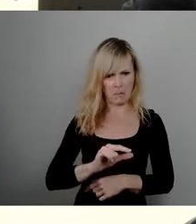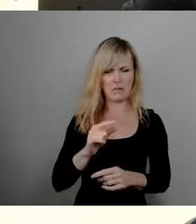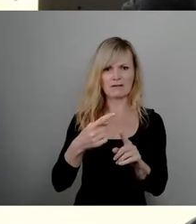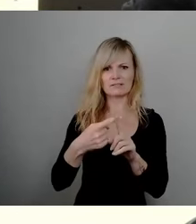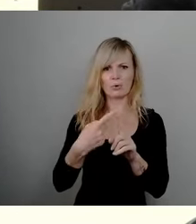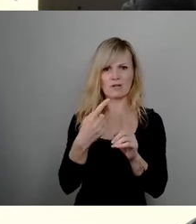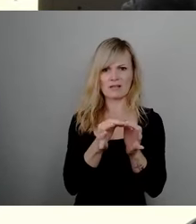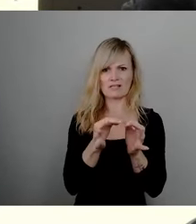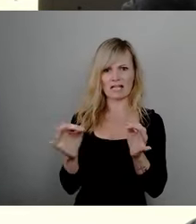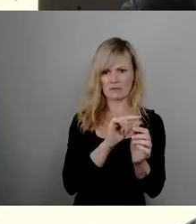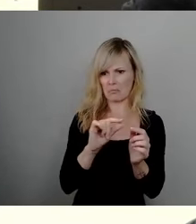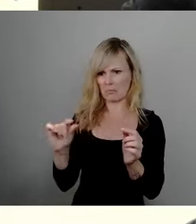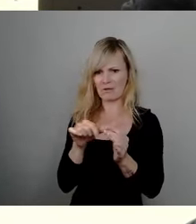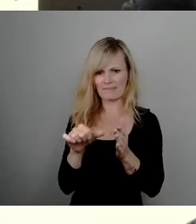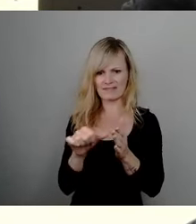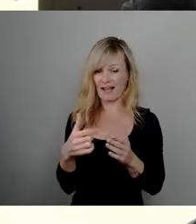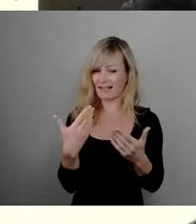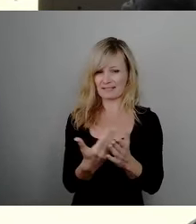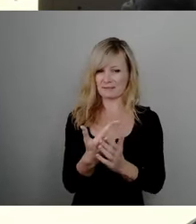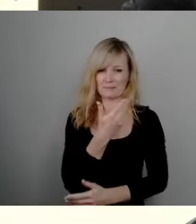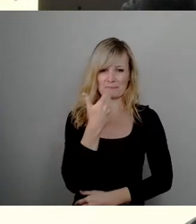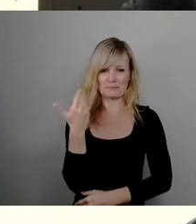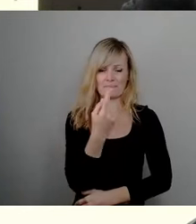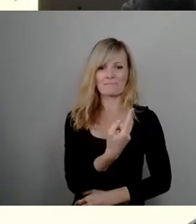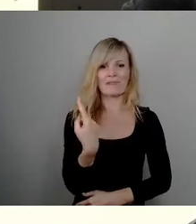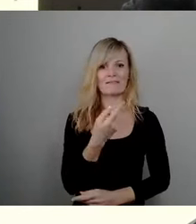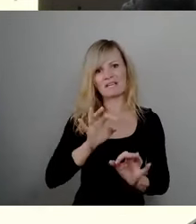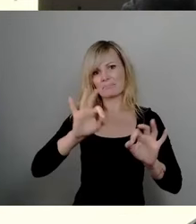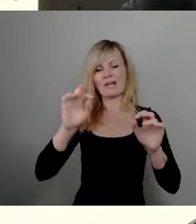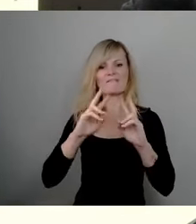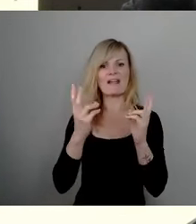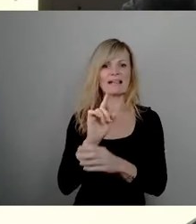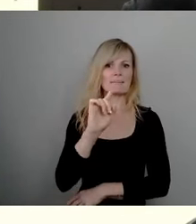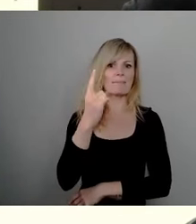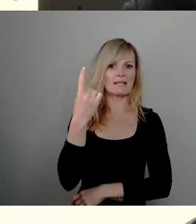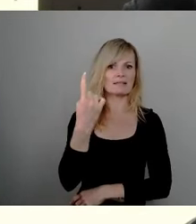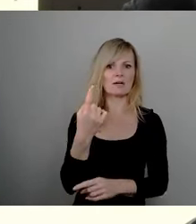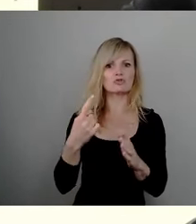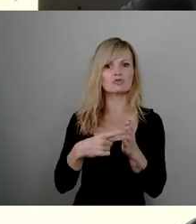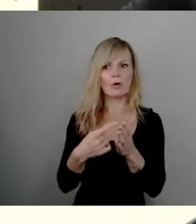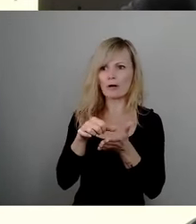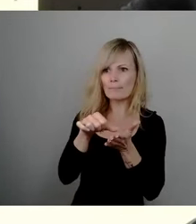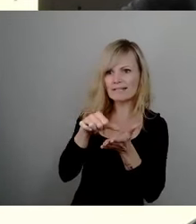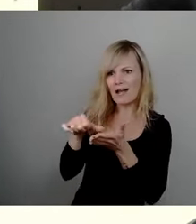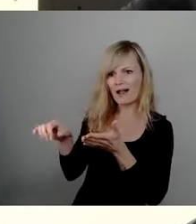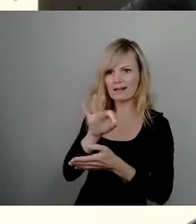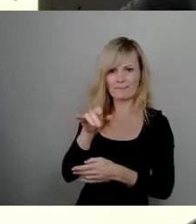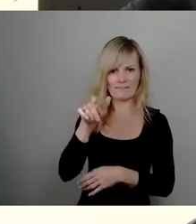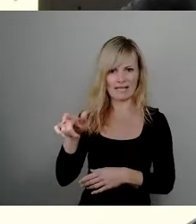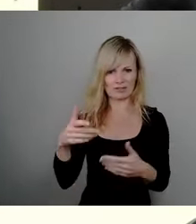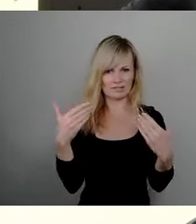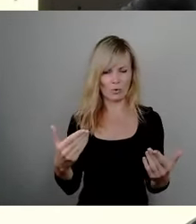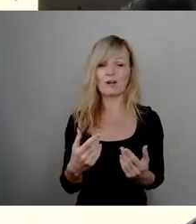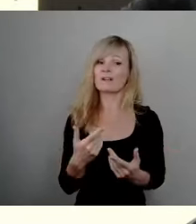Vize- oder Weltmeister, was Steuererhebungen geht, was die Bürgerschaft angeht. Und insbesondere, der